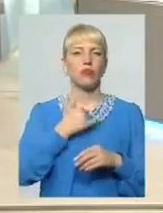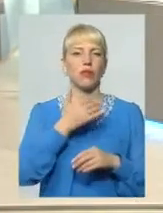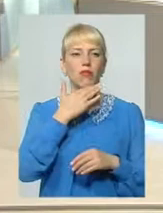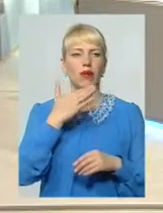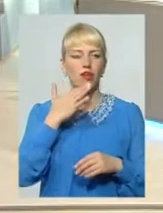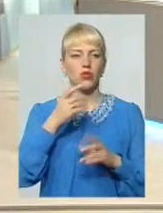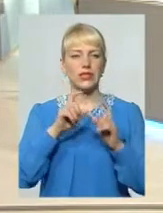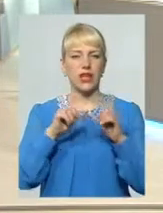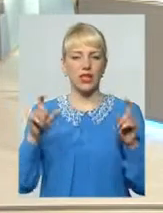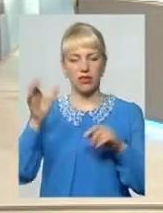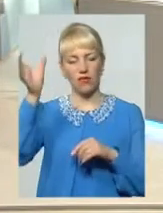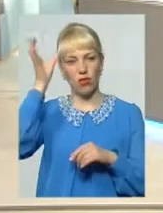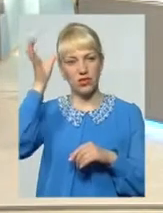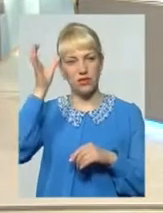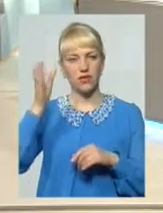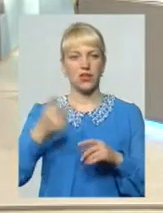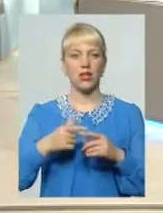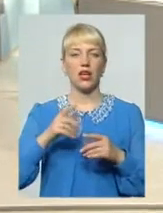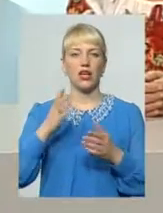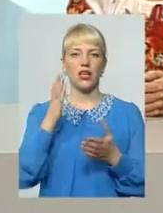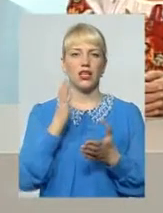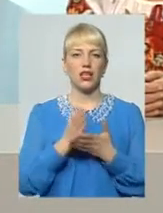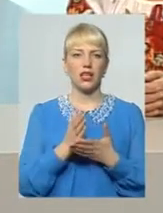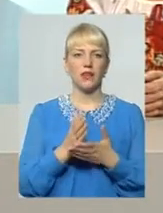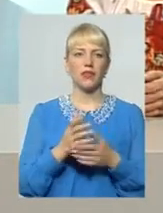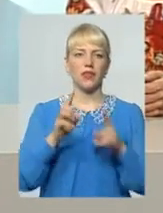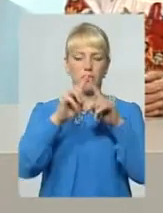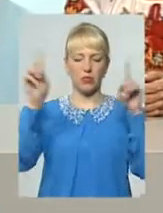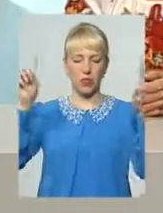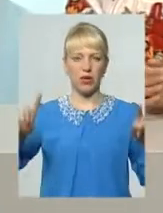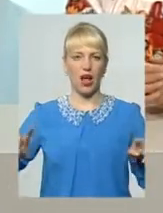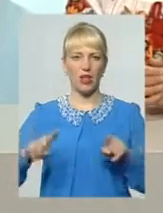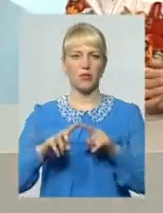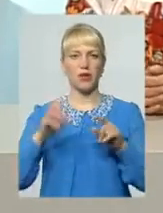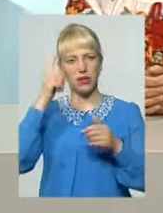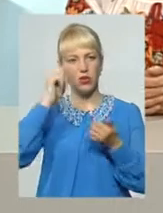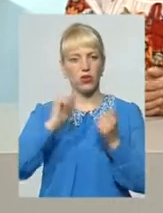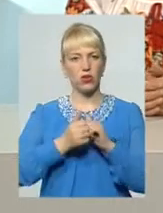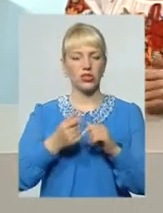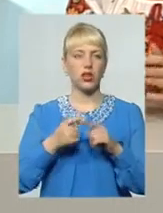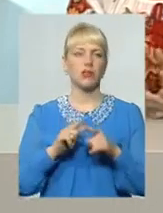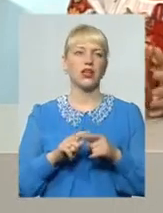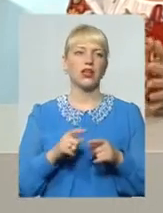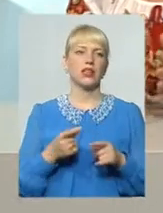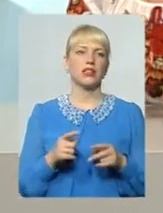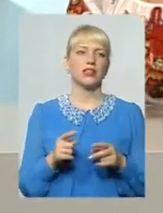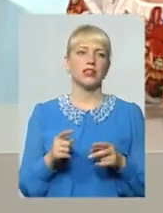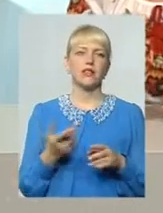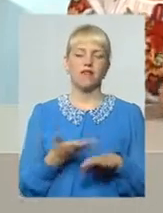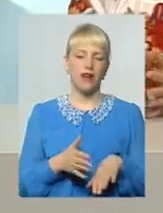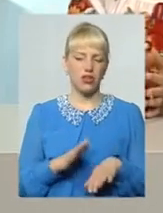закладів освіти Обвішані меморіальними дошками Траурними Це важко